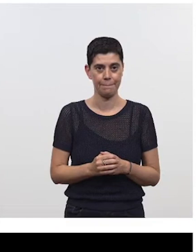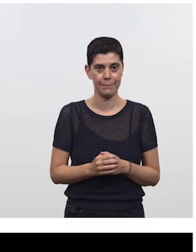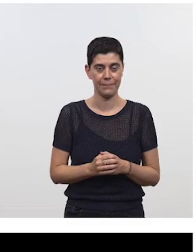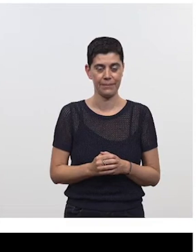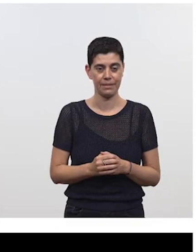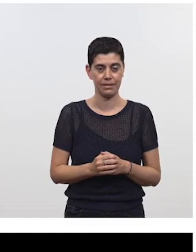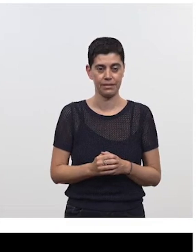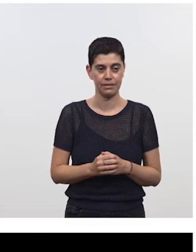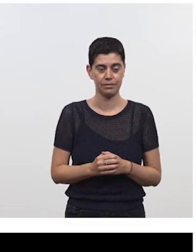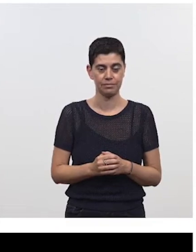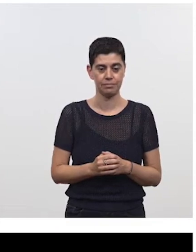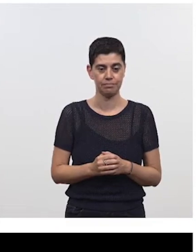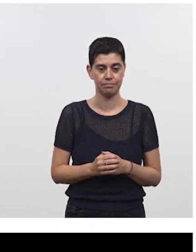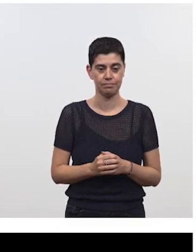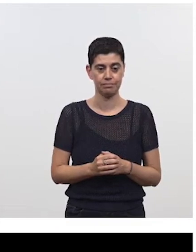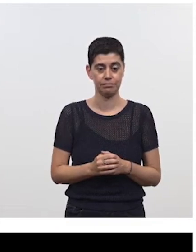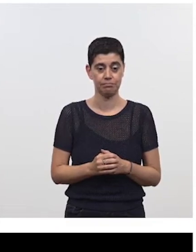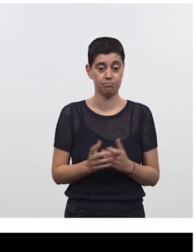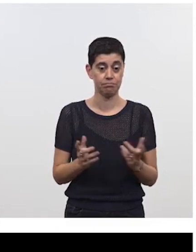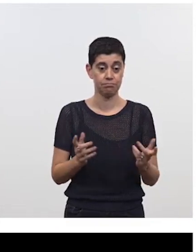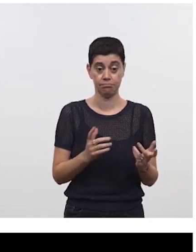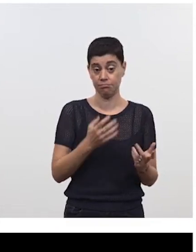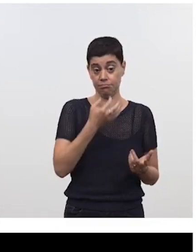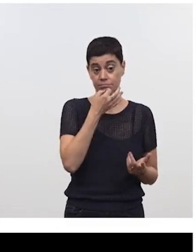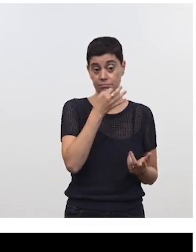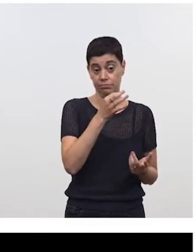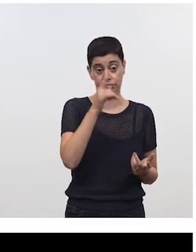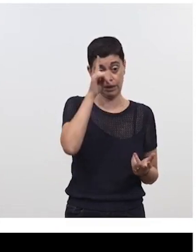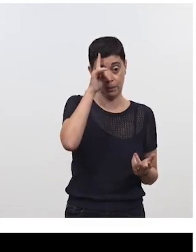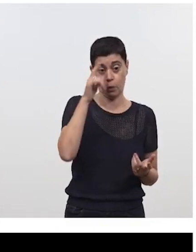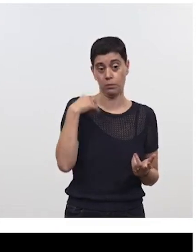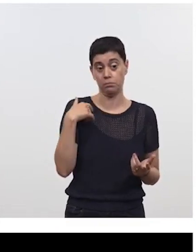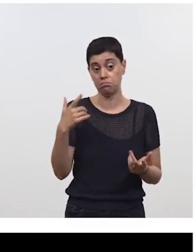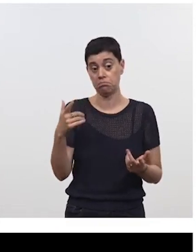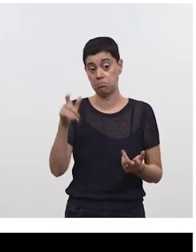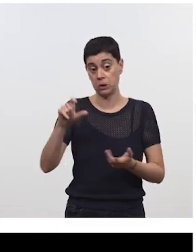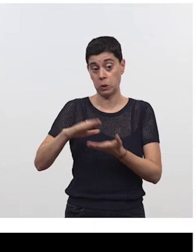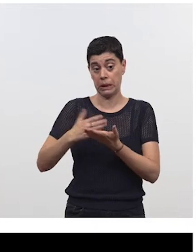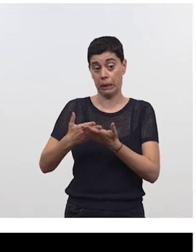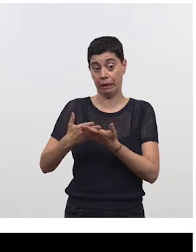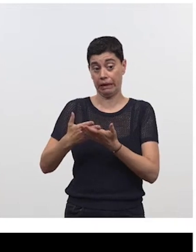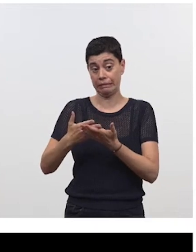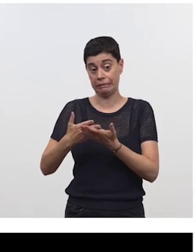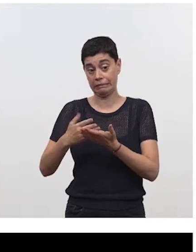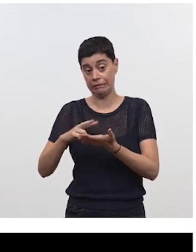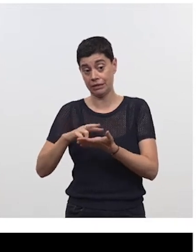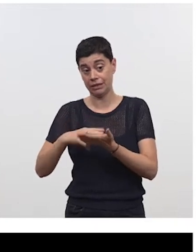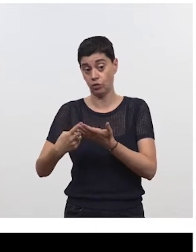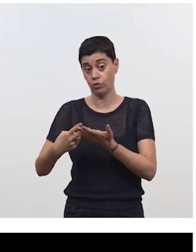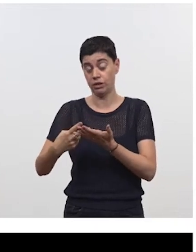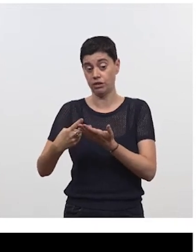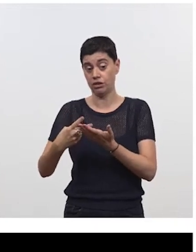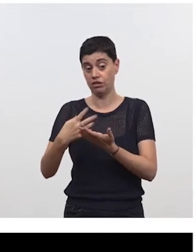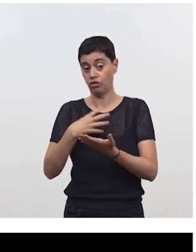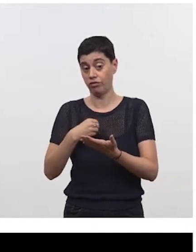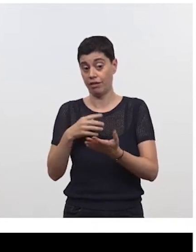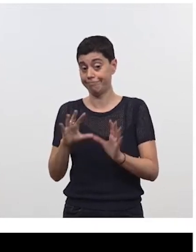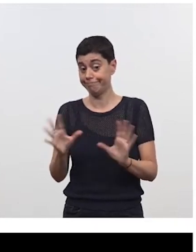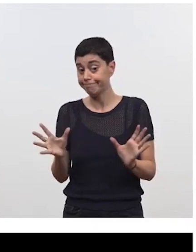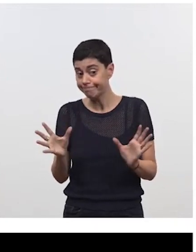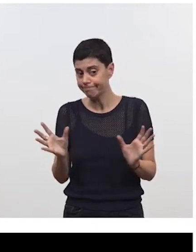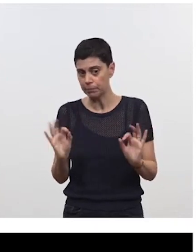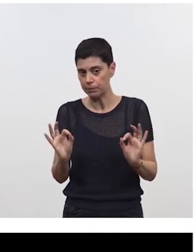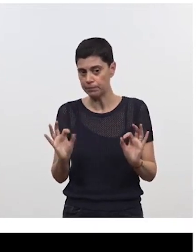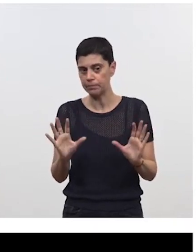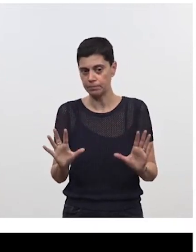ce que vous faites, à savoir assurer le transport aérien de manière rapide, efficace et sûre. Vous le faites de manière bilatérale,